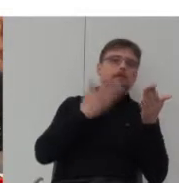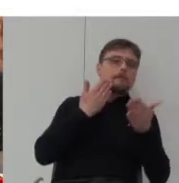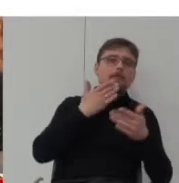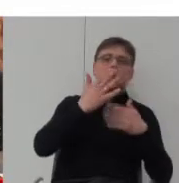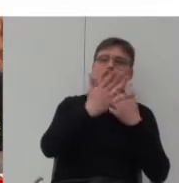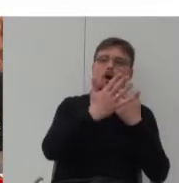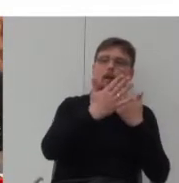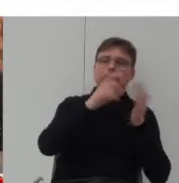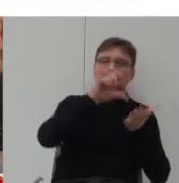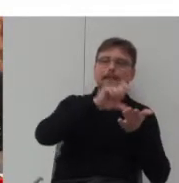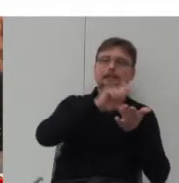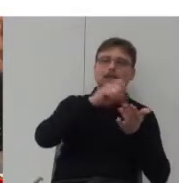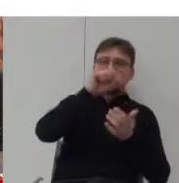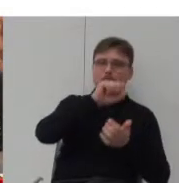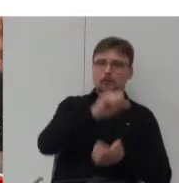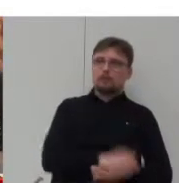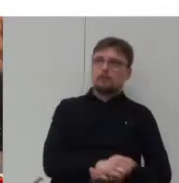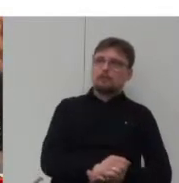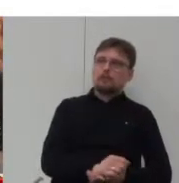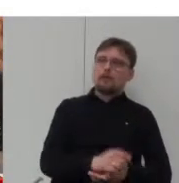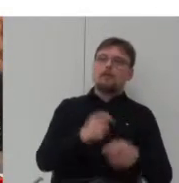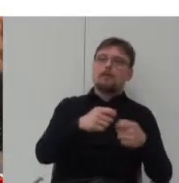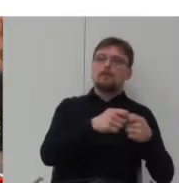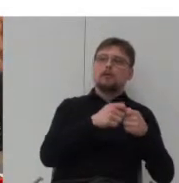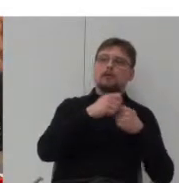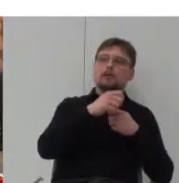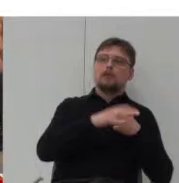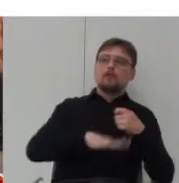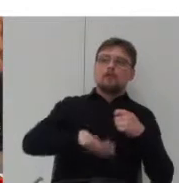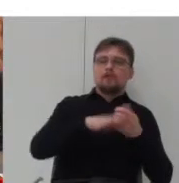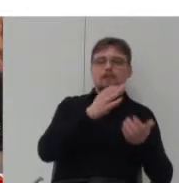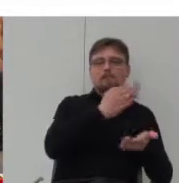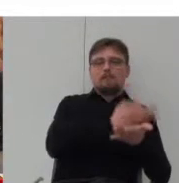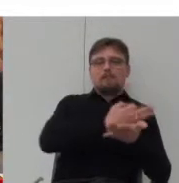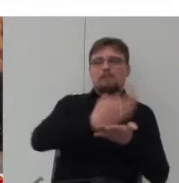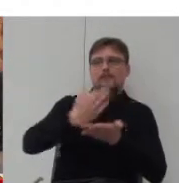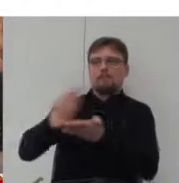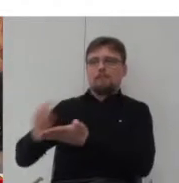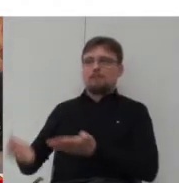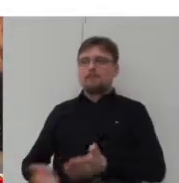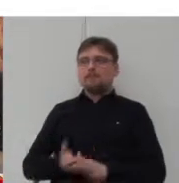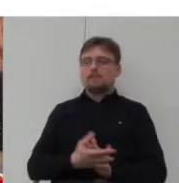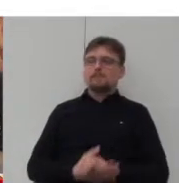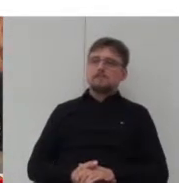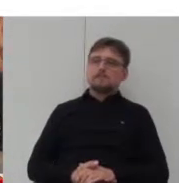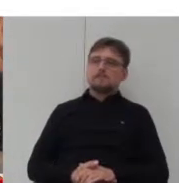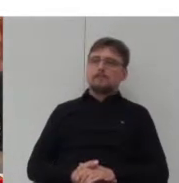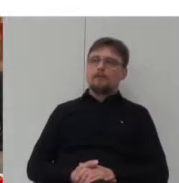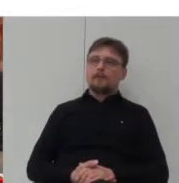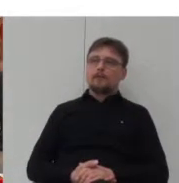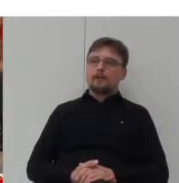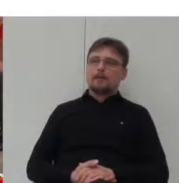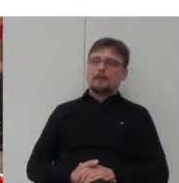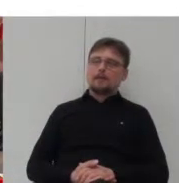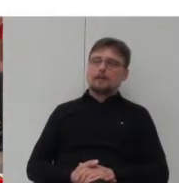Wrocławia. I tak naprawdę ta przestrzeń wspólna jest zajęta przez parking samochodowy. I w swojej pracy